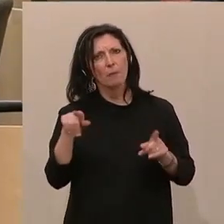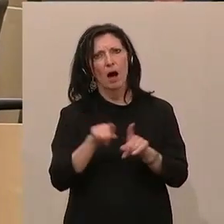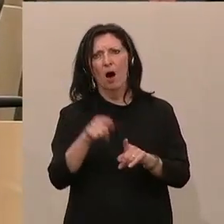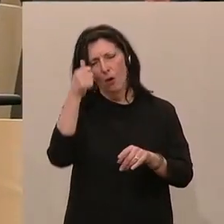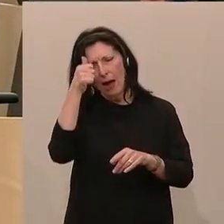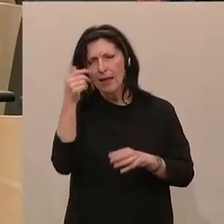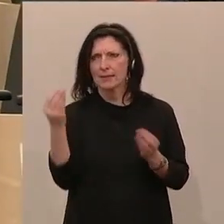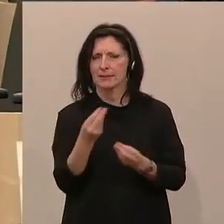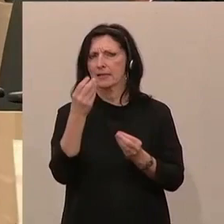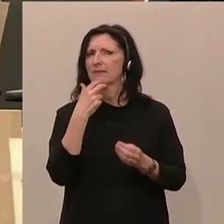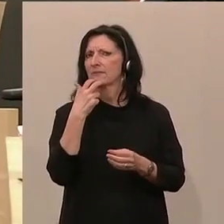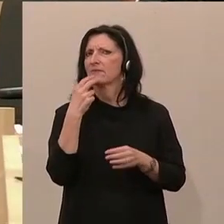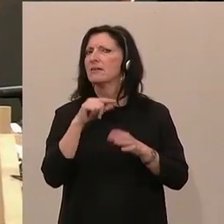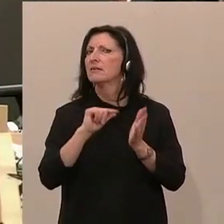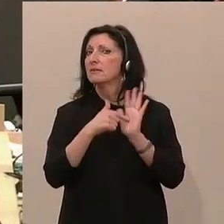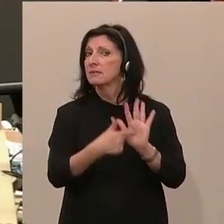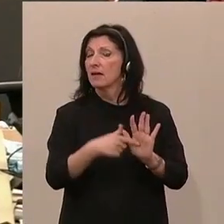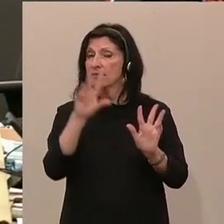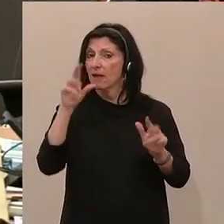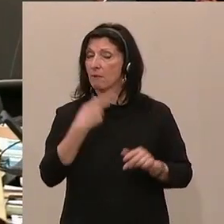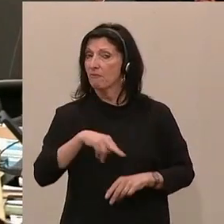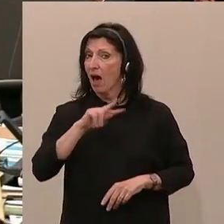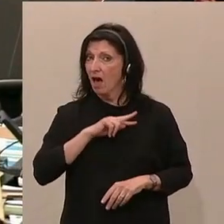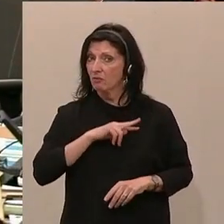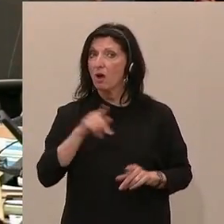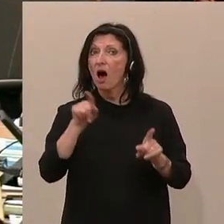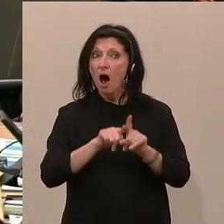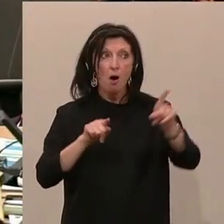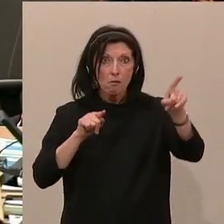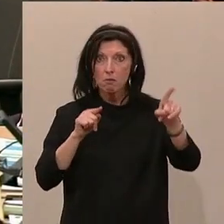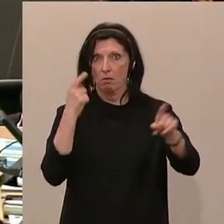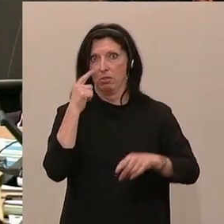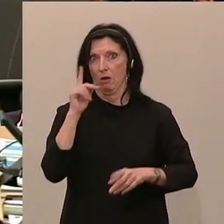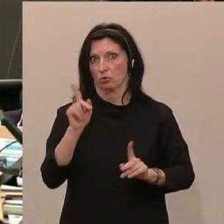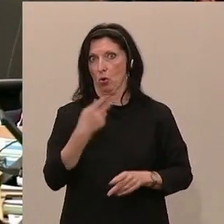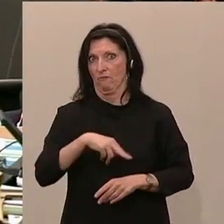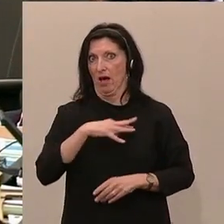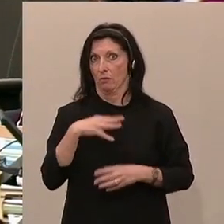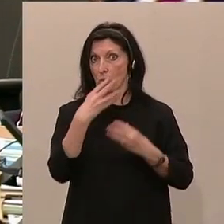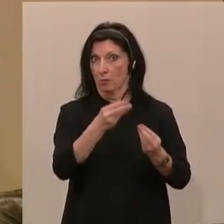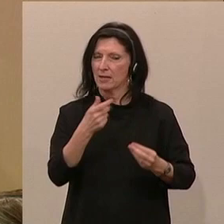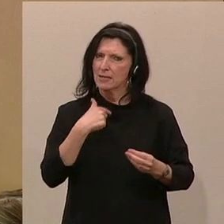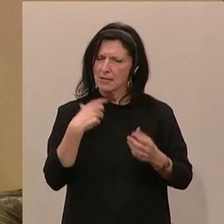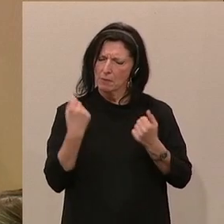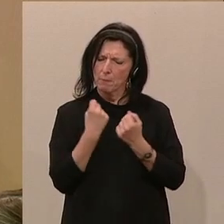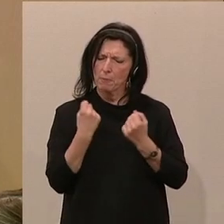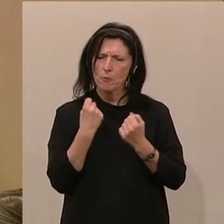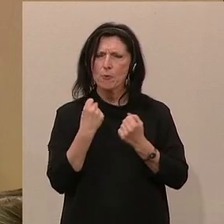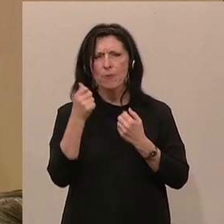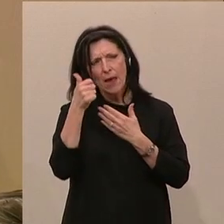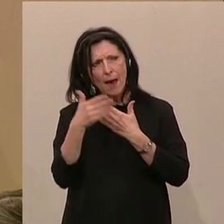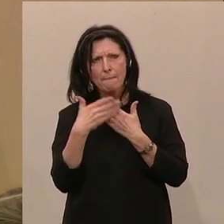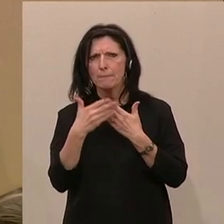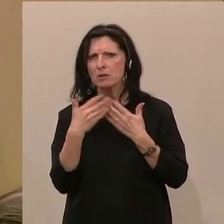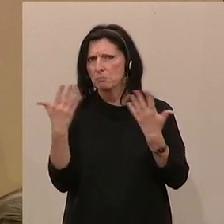auch auf etwas hinweisen, nämlich, wenn ich von Verantwortung spreche, auch die Verantwortung der Neos einzufordern. Ich habe mir die Mühe gemacht, nur als Beispiel auch,